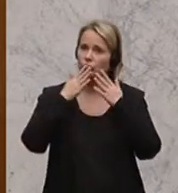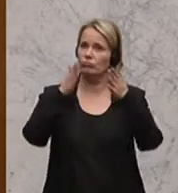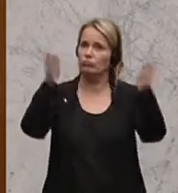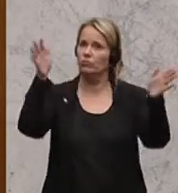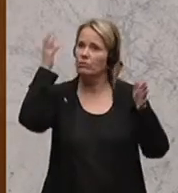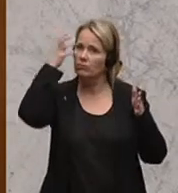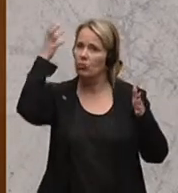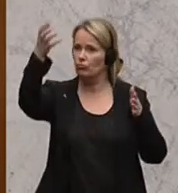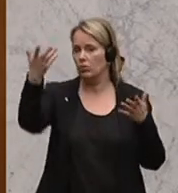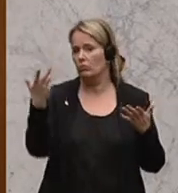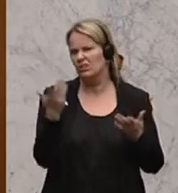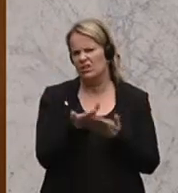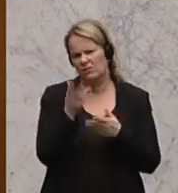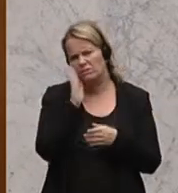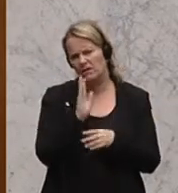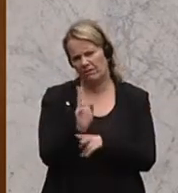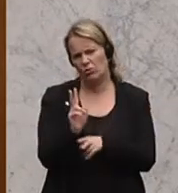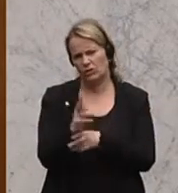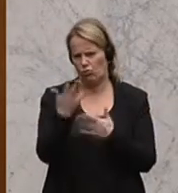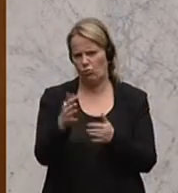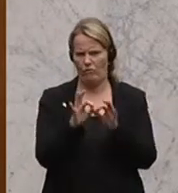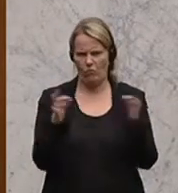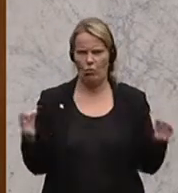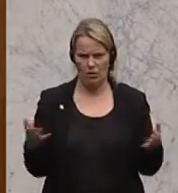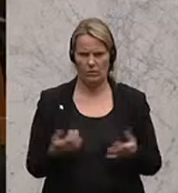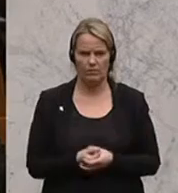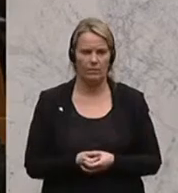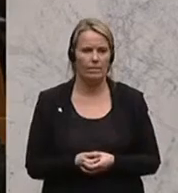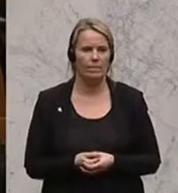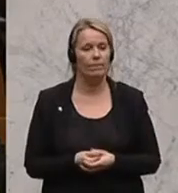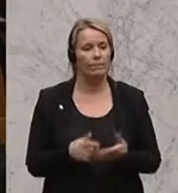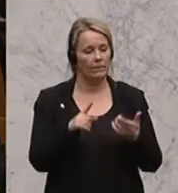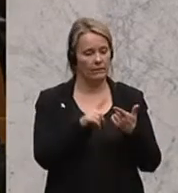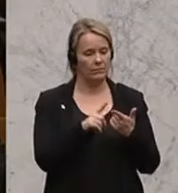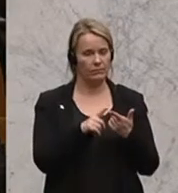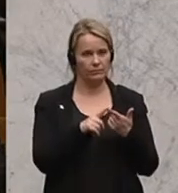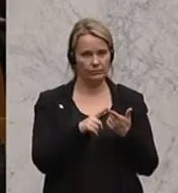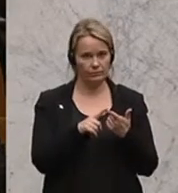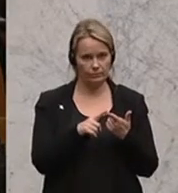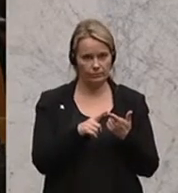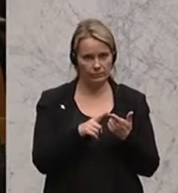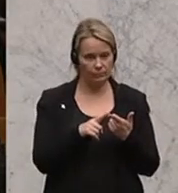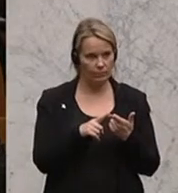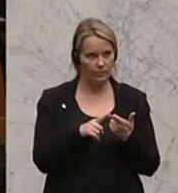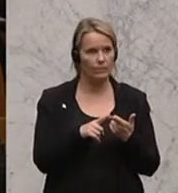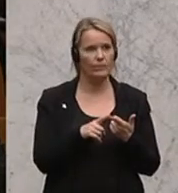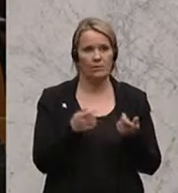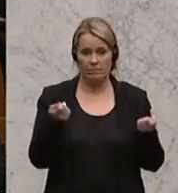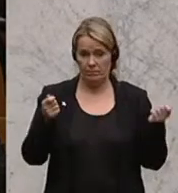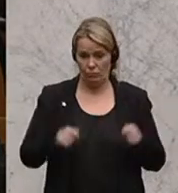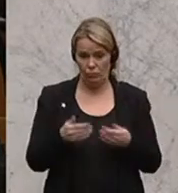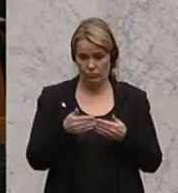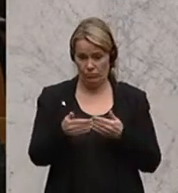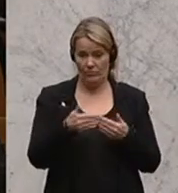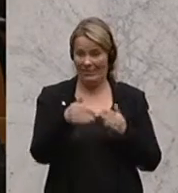oder untergehen. Der Herr würde ein bisschen vorsichtig sein mit diesen Formulierungen. Zum Zweiten, was die jetzt zur Beschlussfassung